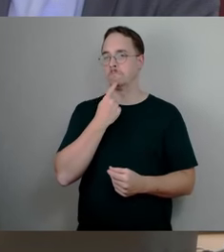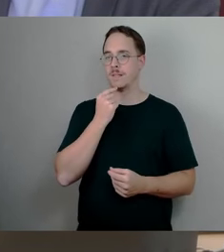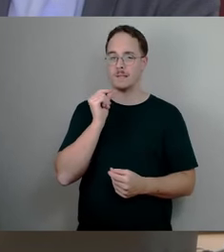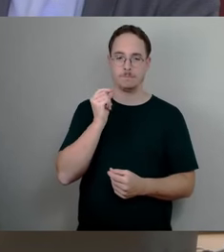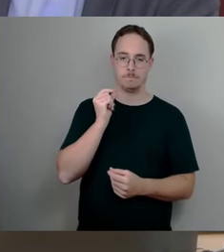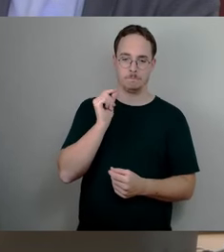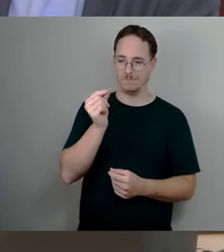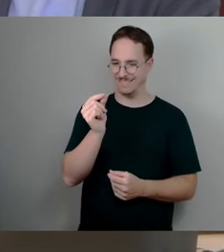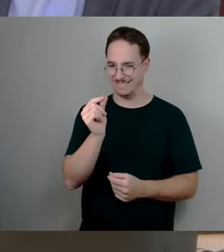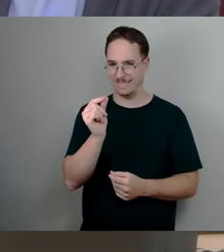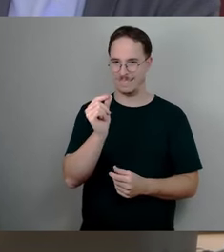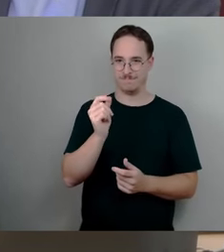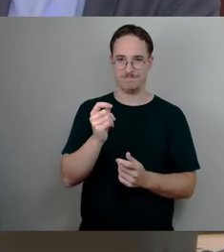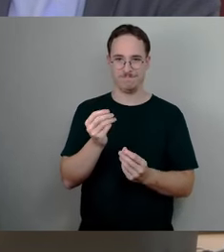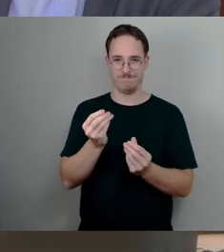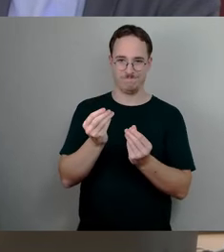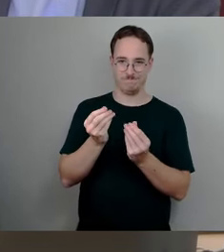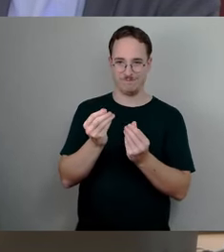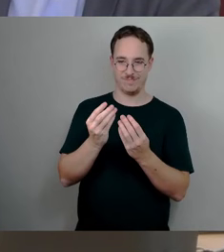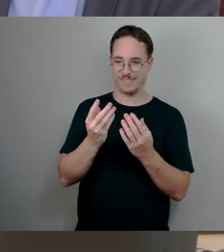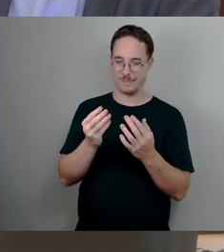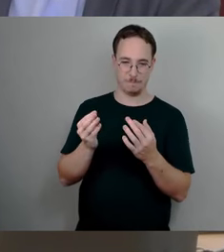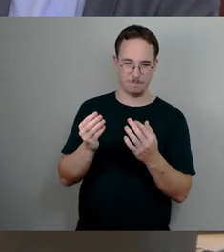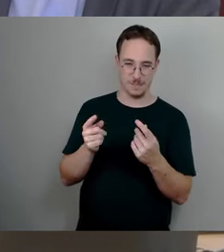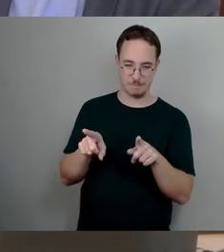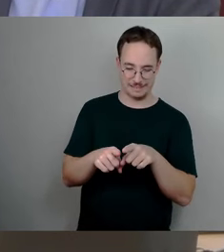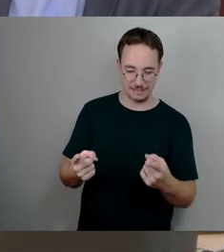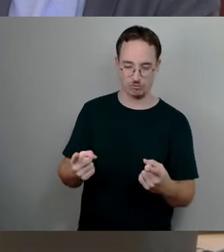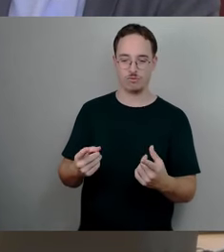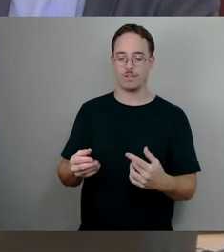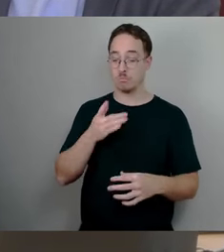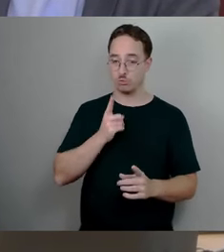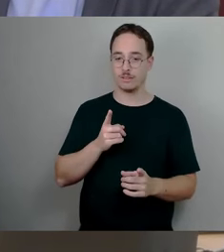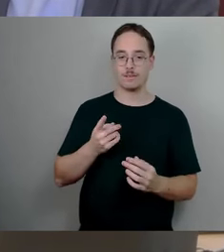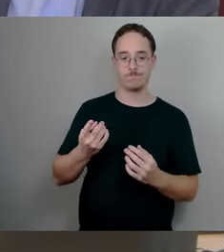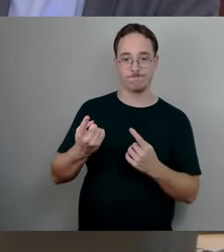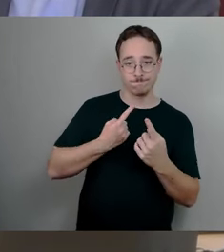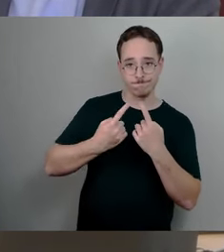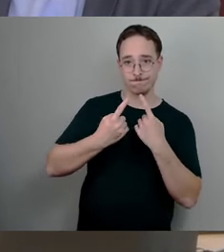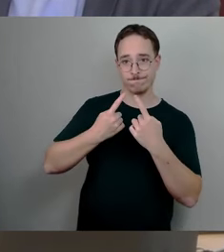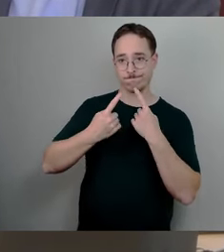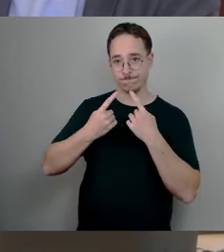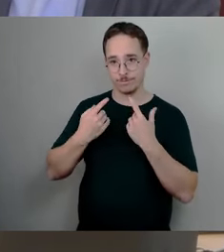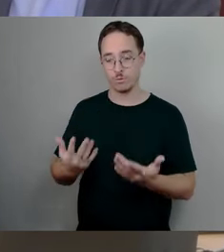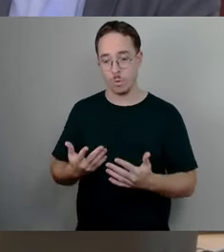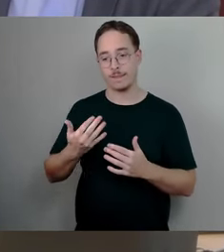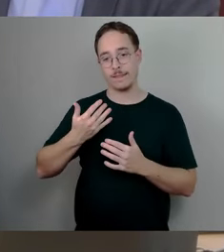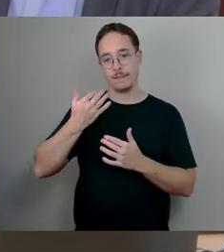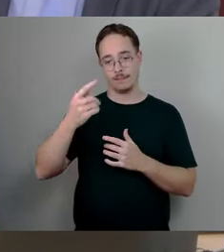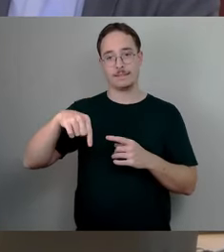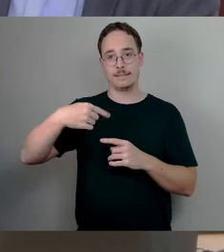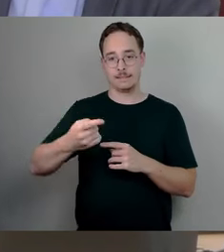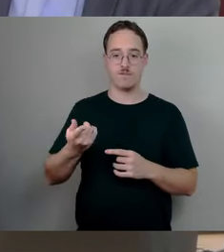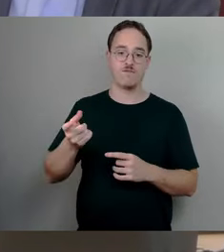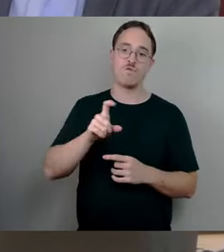ist und wir reden und haben zu diskutieren, in den nächsten Wochen und Monaten wollen wir